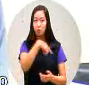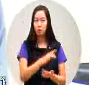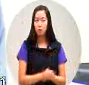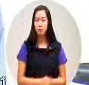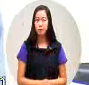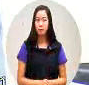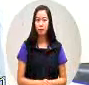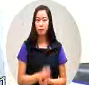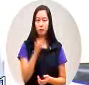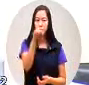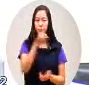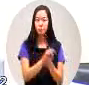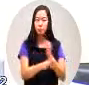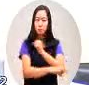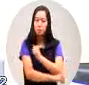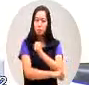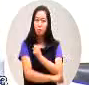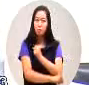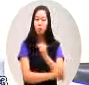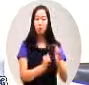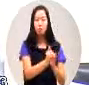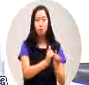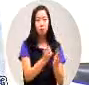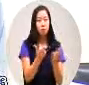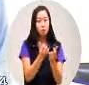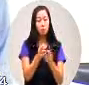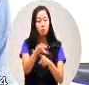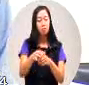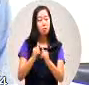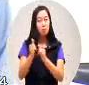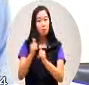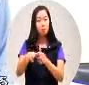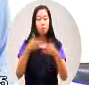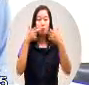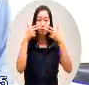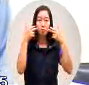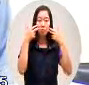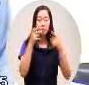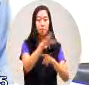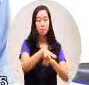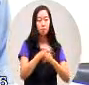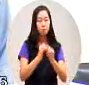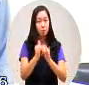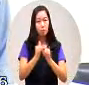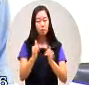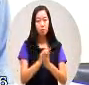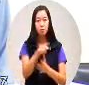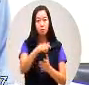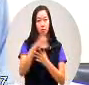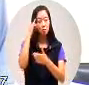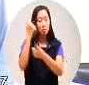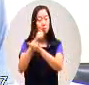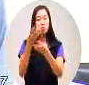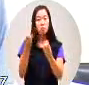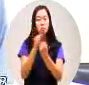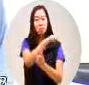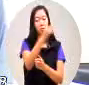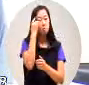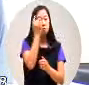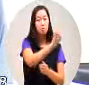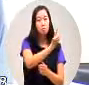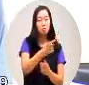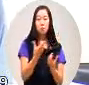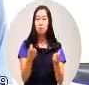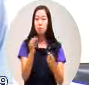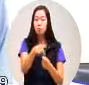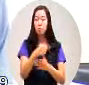把最低层的民众包括农民原住民的农民不考虑他们的想法这样